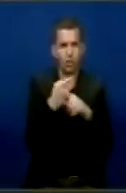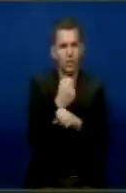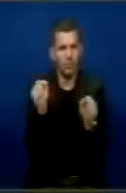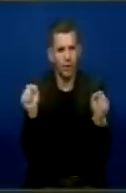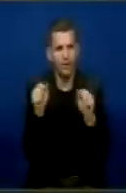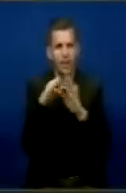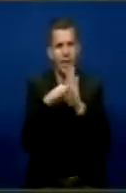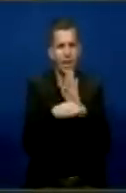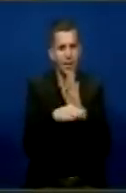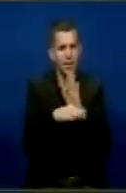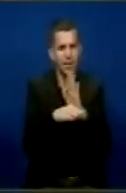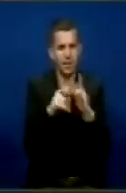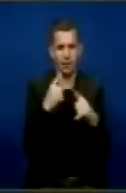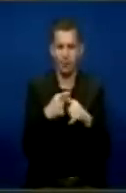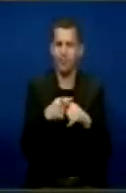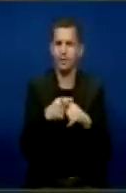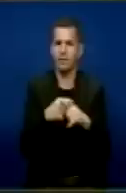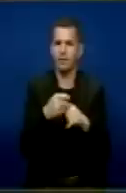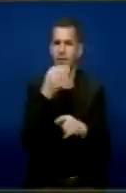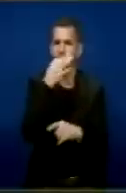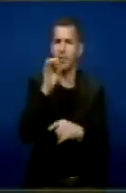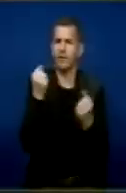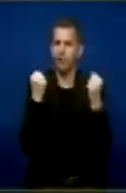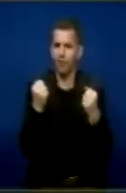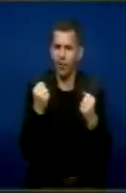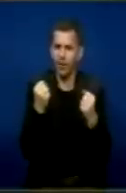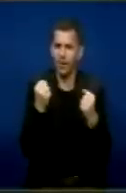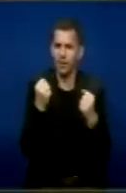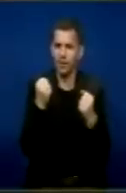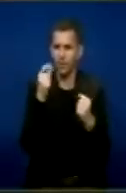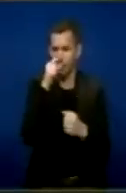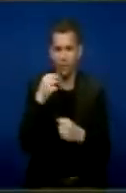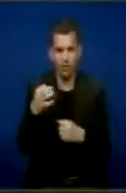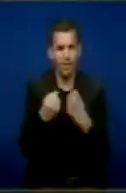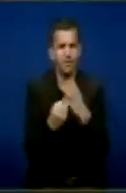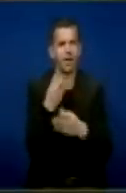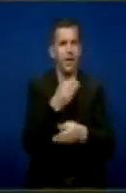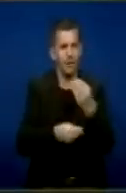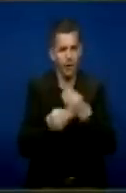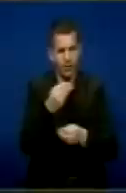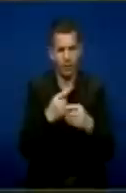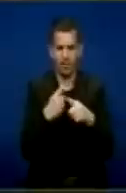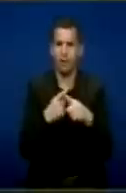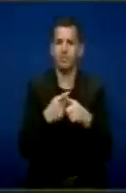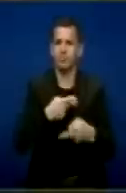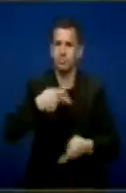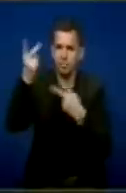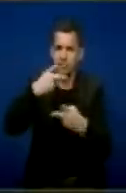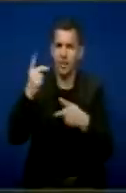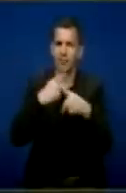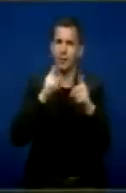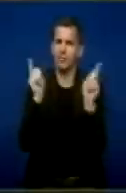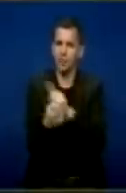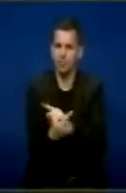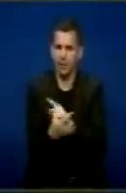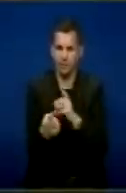lijët, krimine dhe administrate të fort publike, zhvillimin e ekonomik, rritjene eksporteve, zëvendësimin e importeve,